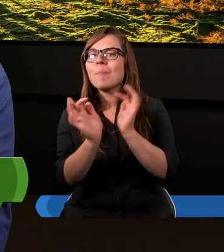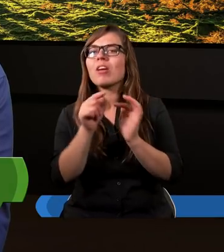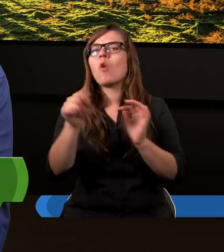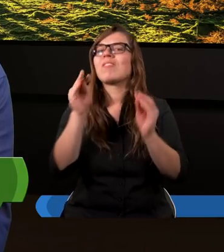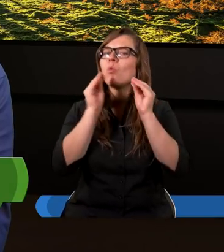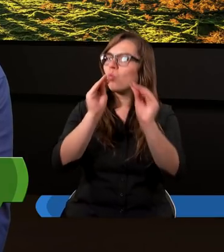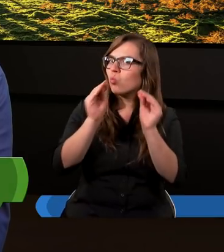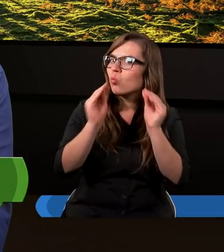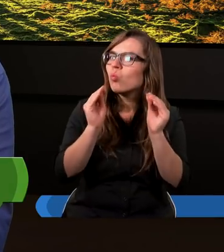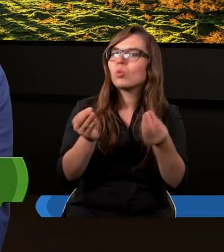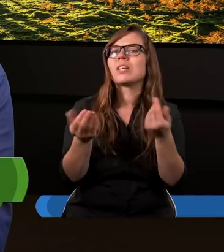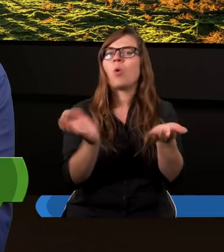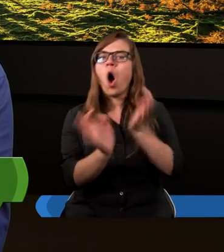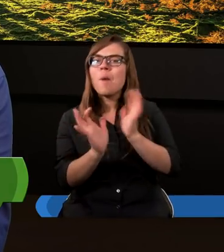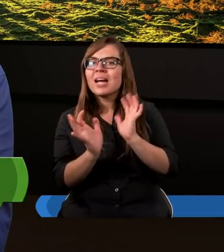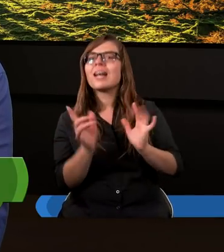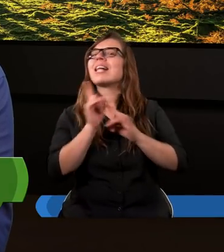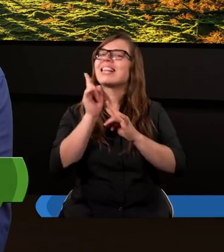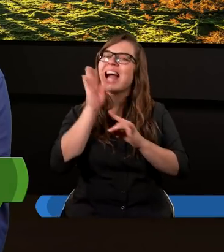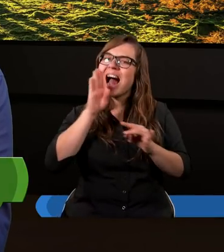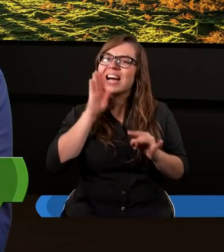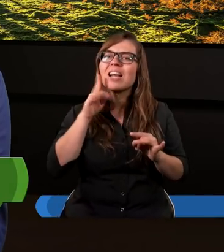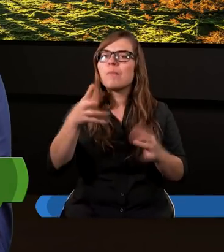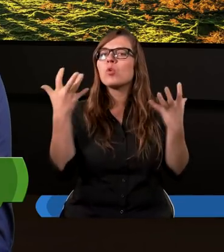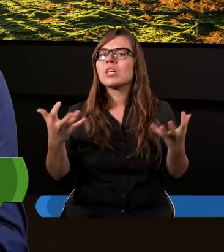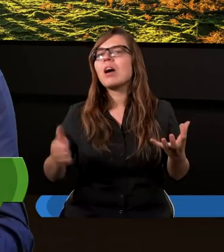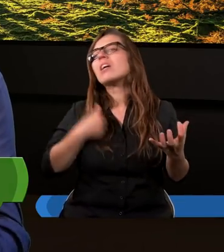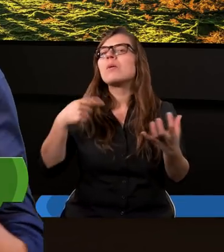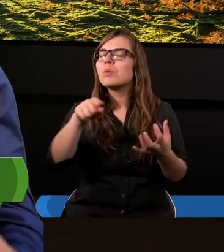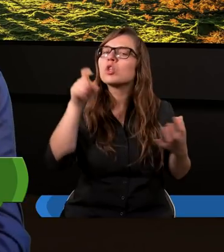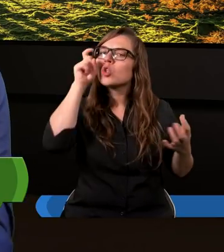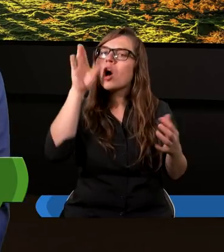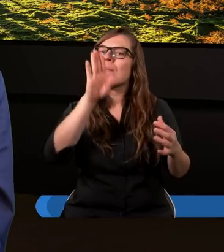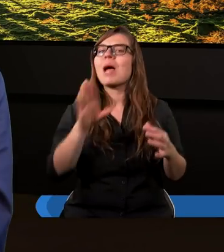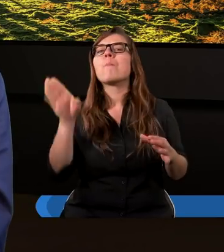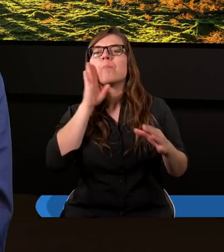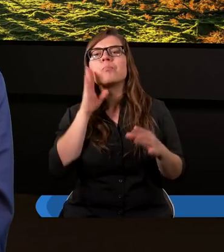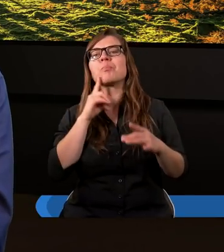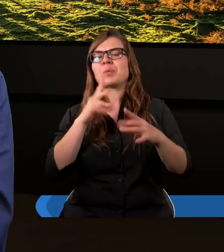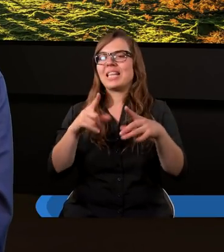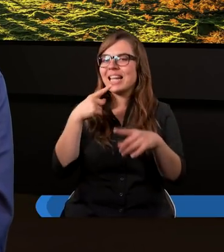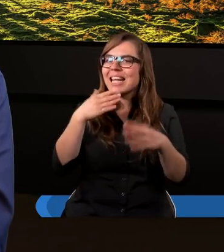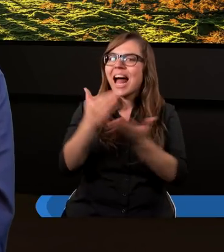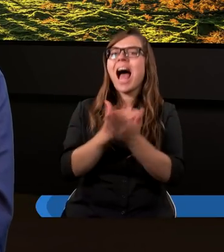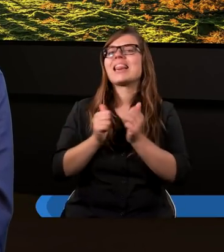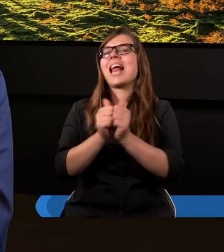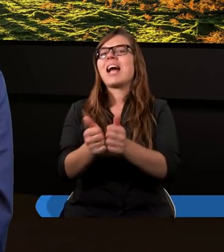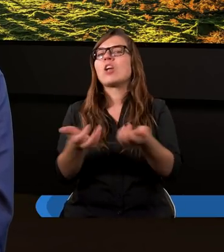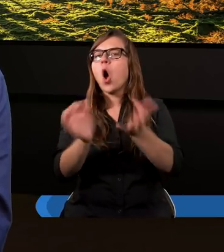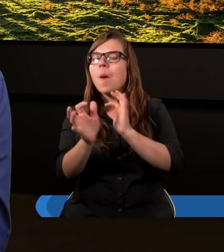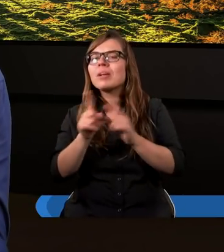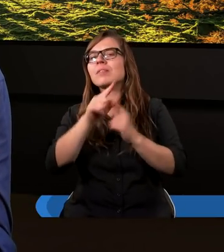Uczył, opiekował i tak samo również chciał, aby człowiek miał podobne zadania. Człowiek miał się opiekować